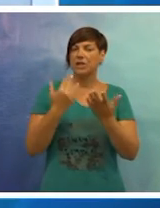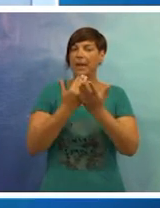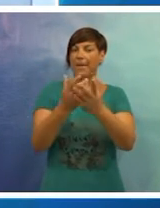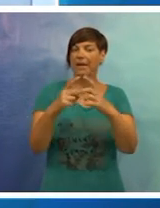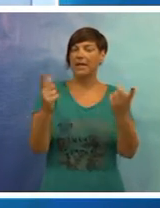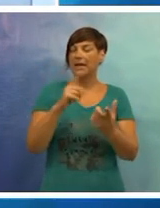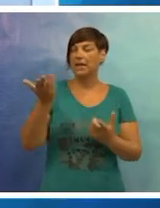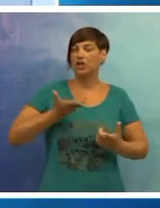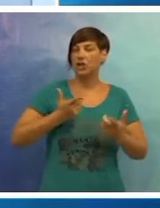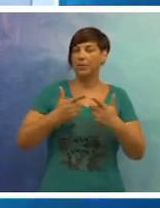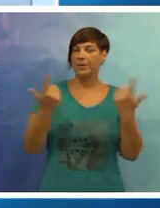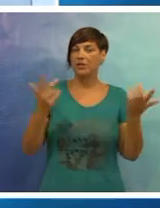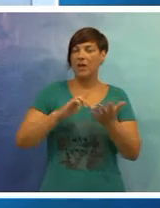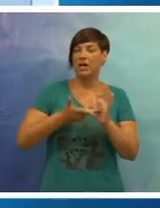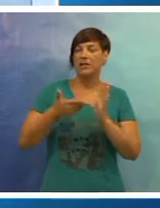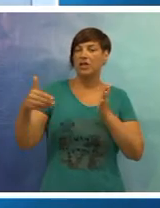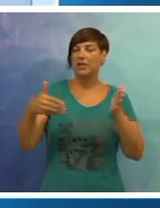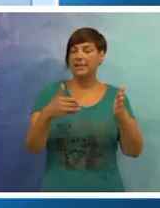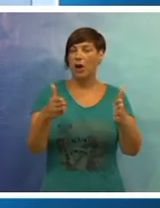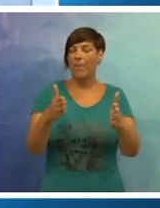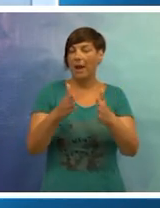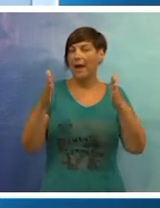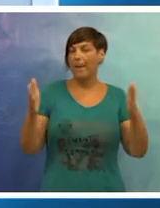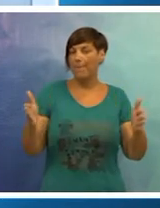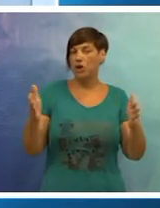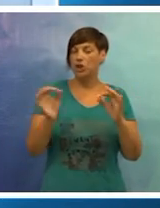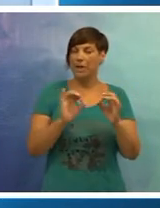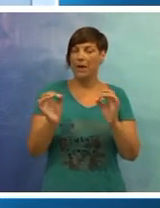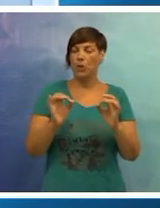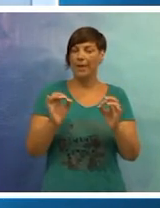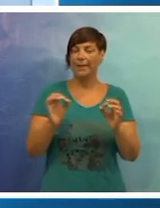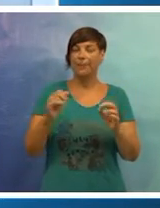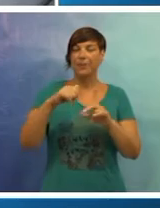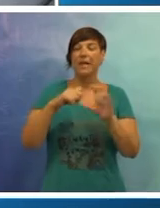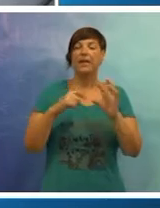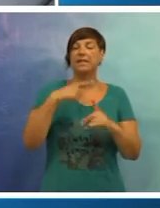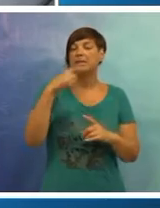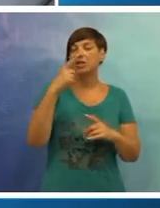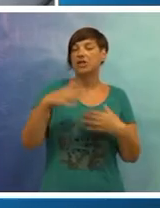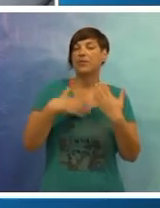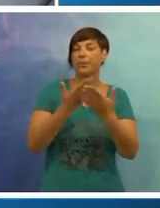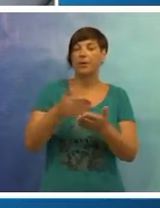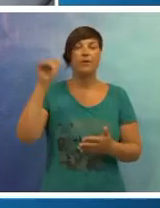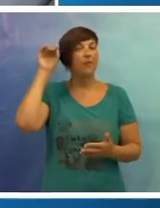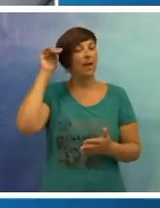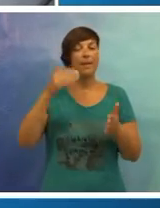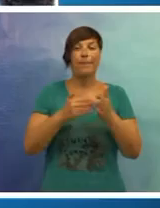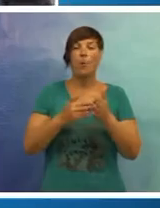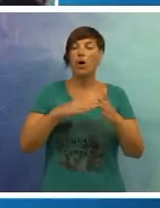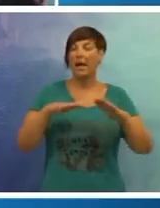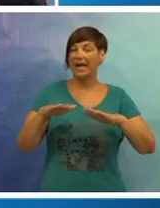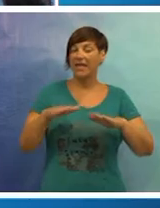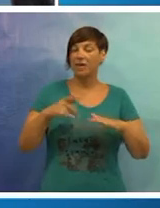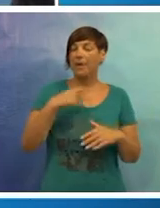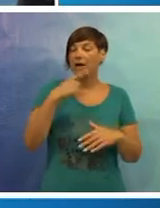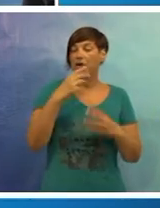znači da Marina neće ni dobiti uporabnu dozvolu sve dok se Lapatska obala ne proširi i ne uredi. Kristič ističe kako je ovim potezom vlada zapravo